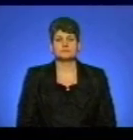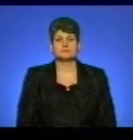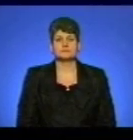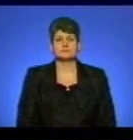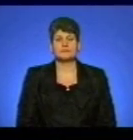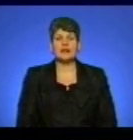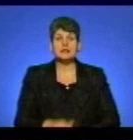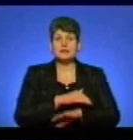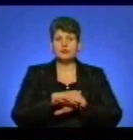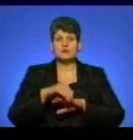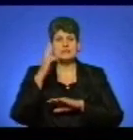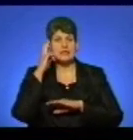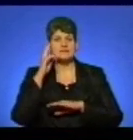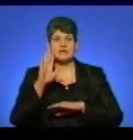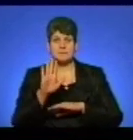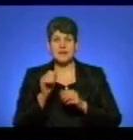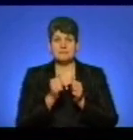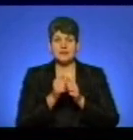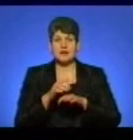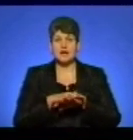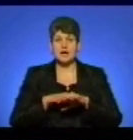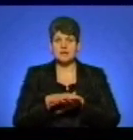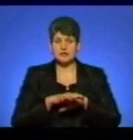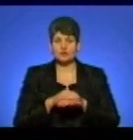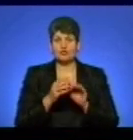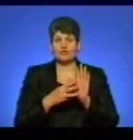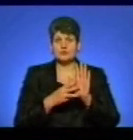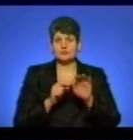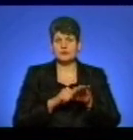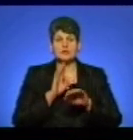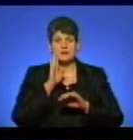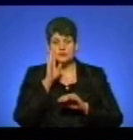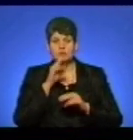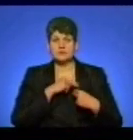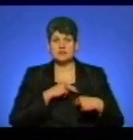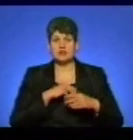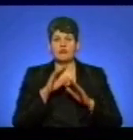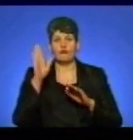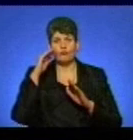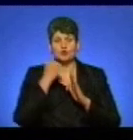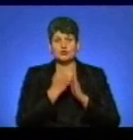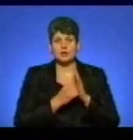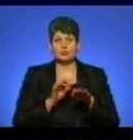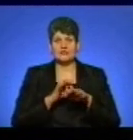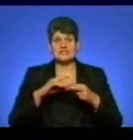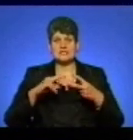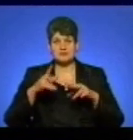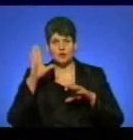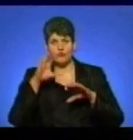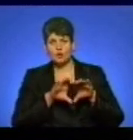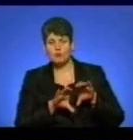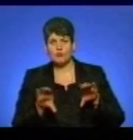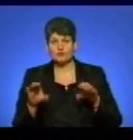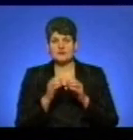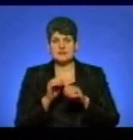На вулиці Київська, 5, біля ринку о 8-й ранку працівники Тернопільводоканалу проводили заміну водопроводу. О 10-й годині